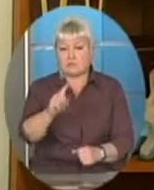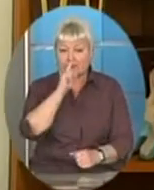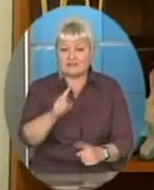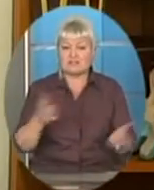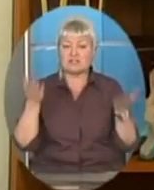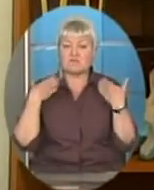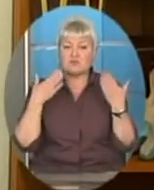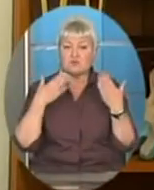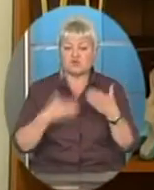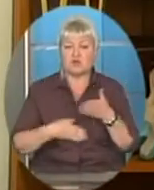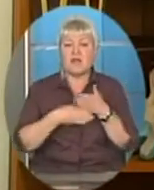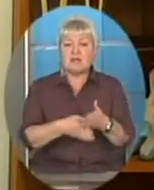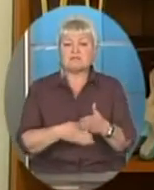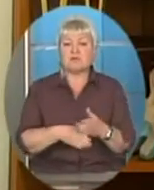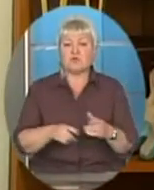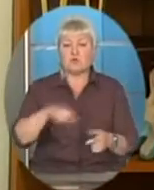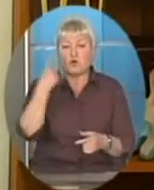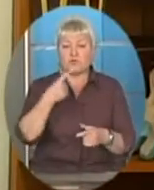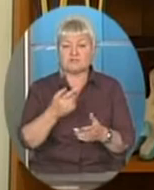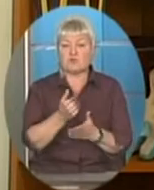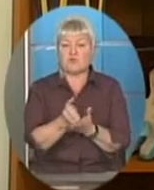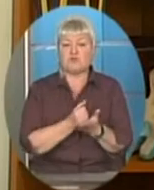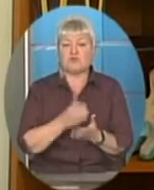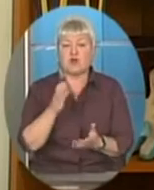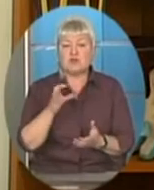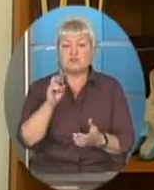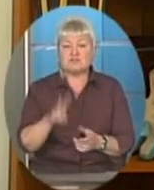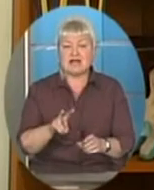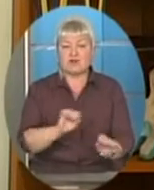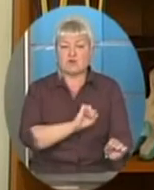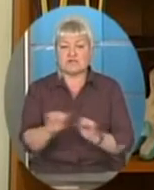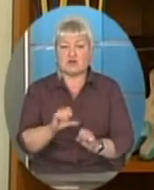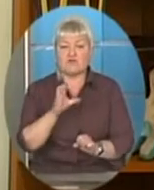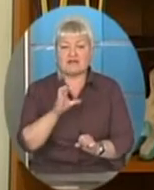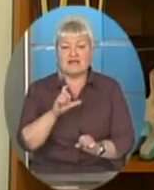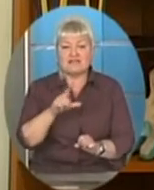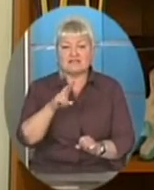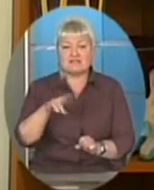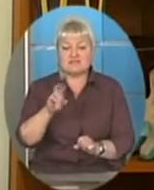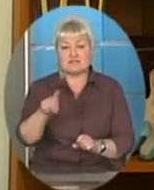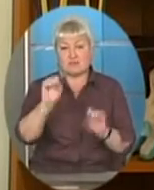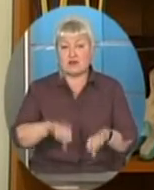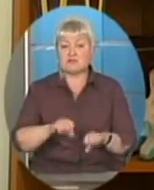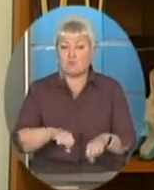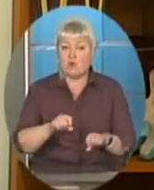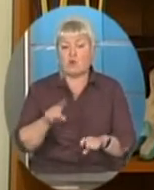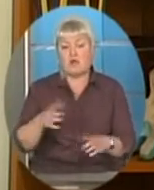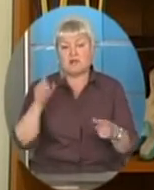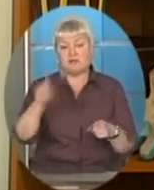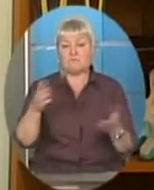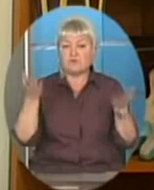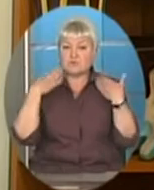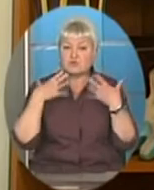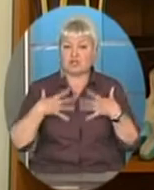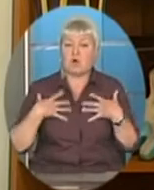за рахунок обласного фонду соціального страхування в Східниці. Вони будуть мати змогу оздоровитися, відпочити безкоштовно.